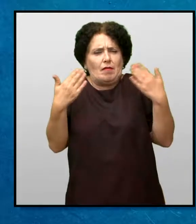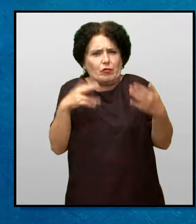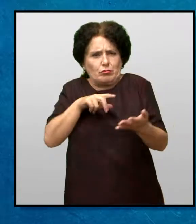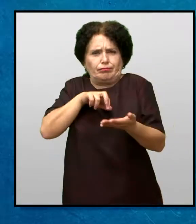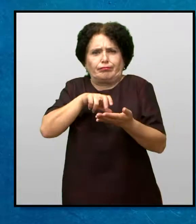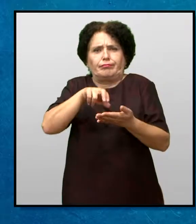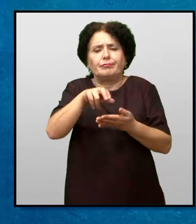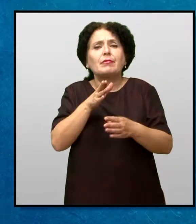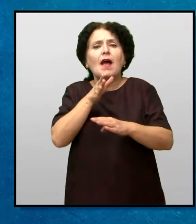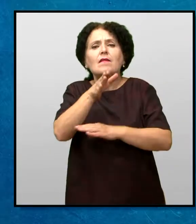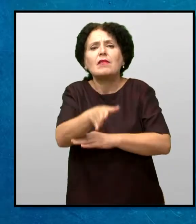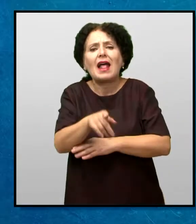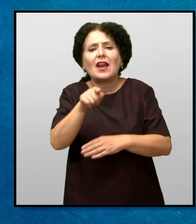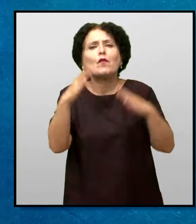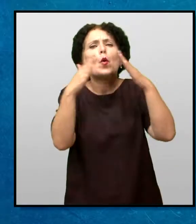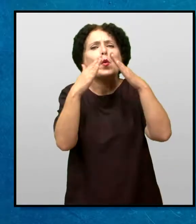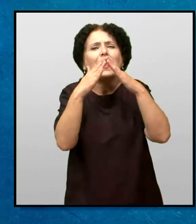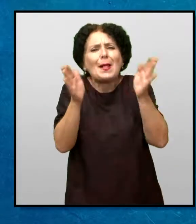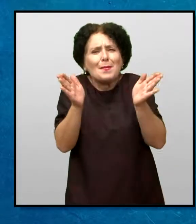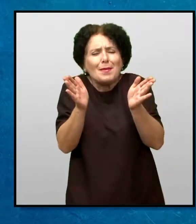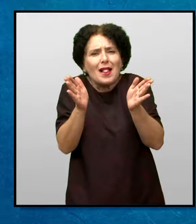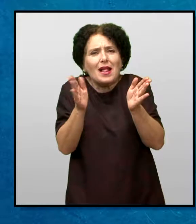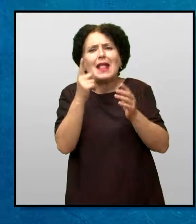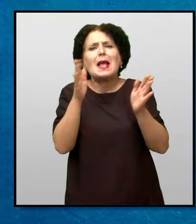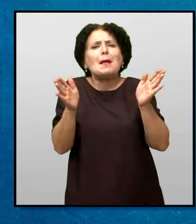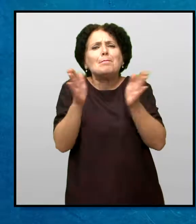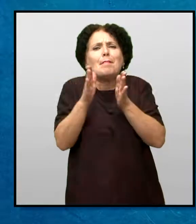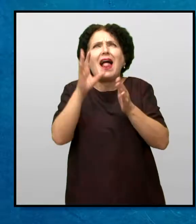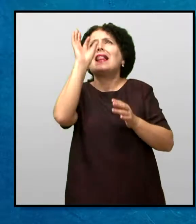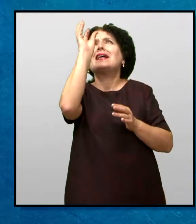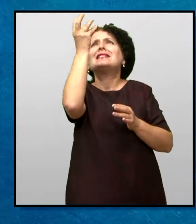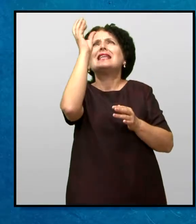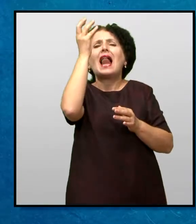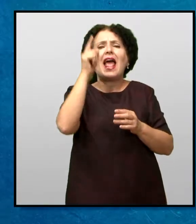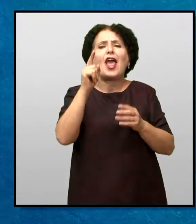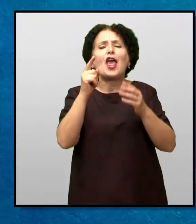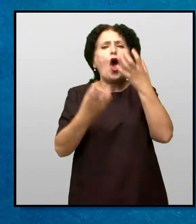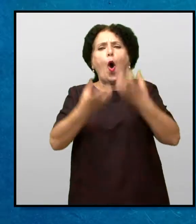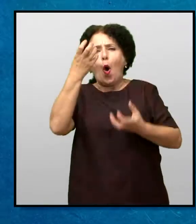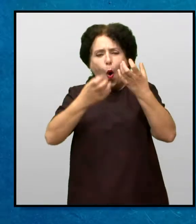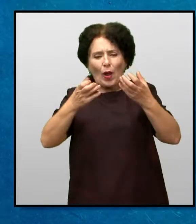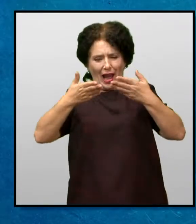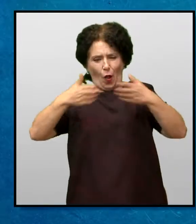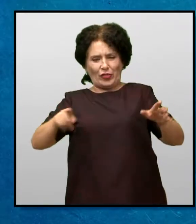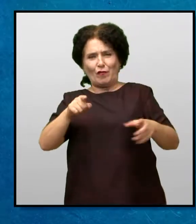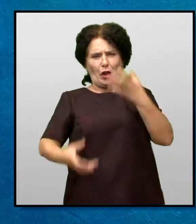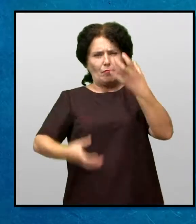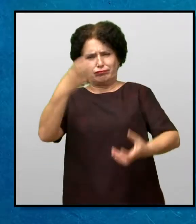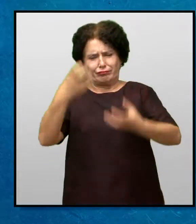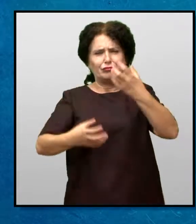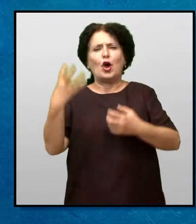Внатре во гокјарката, една малечка ламба и огнотото двореното огниште